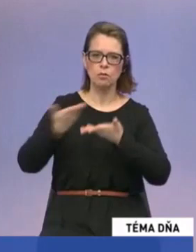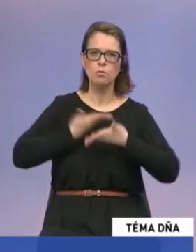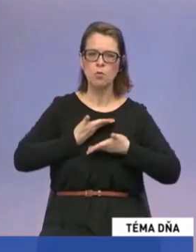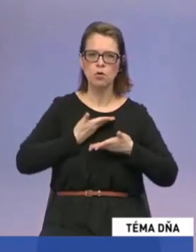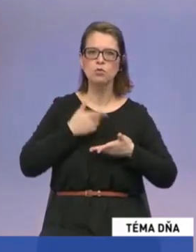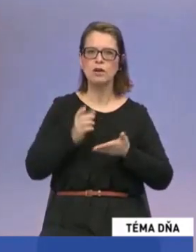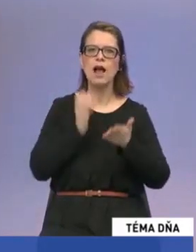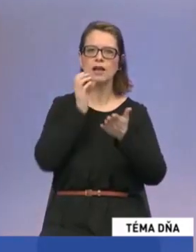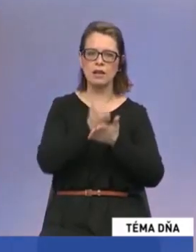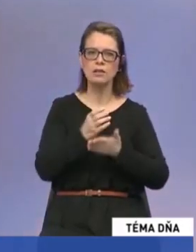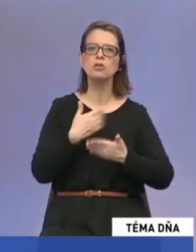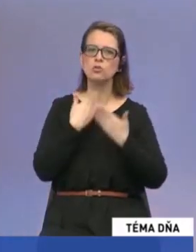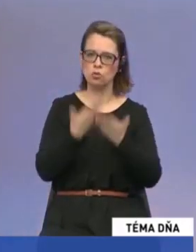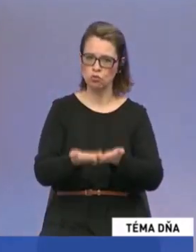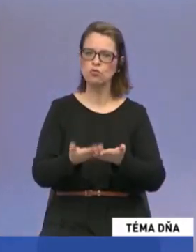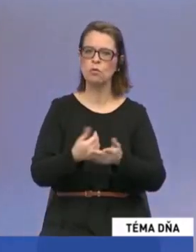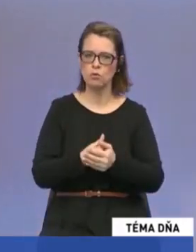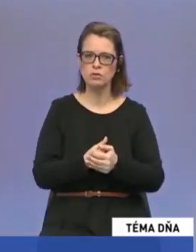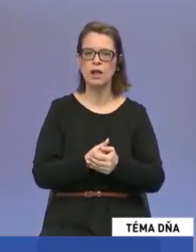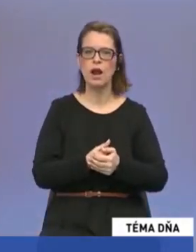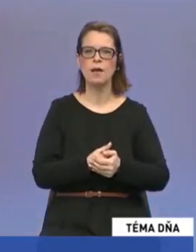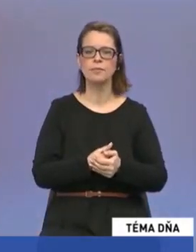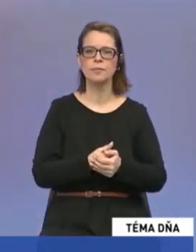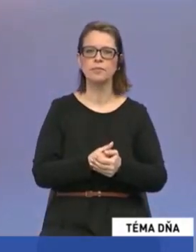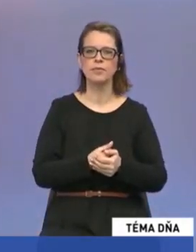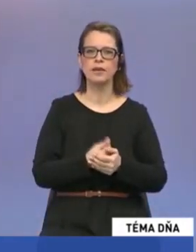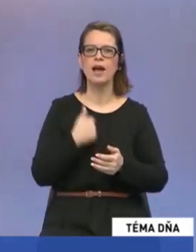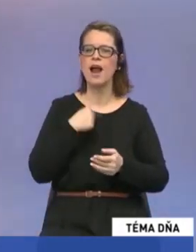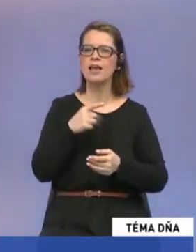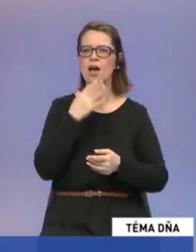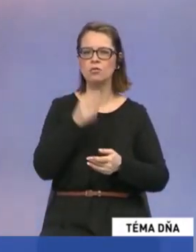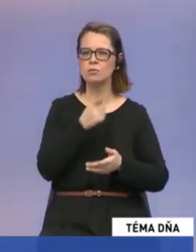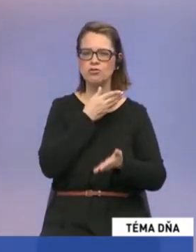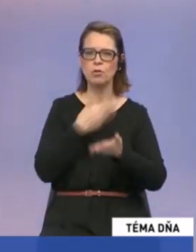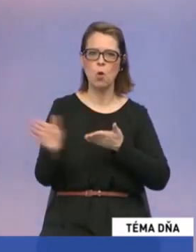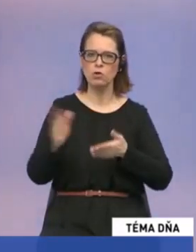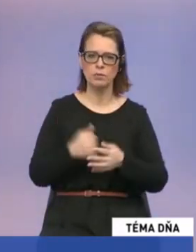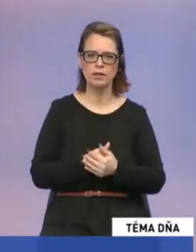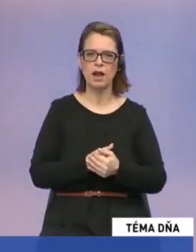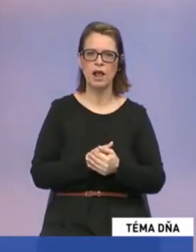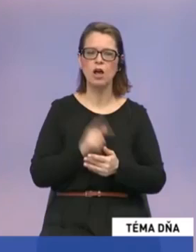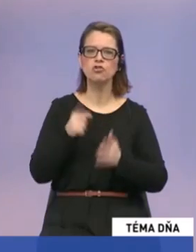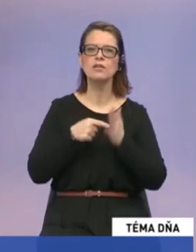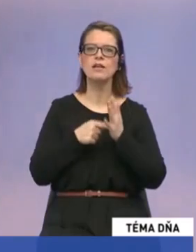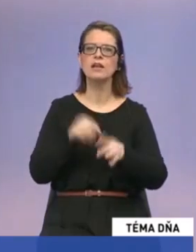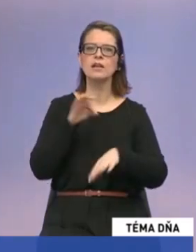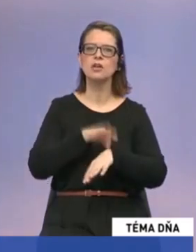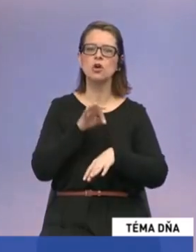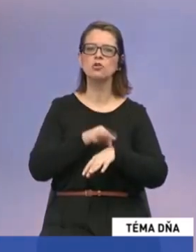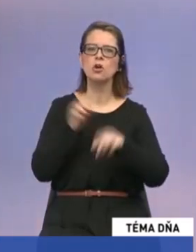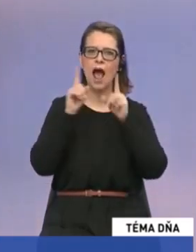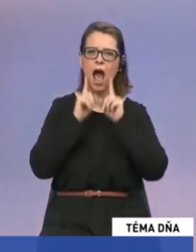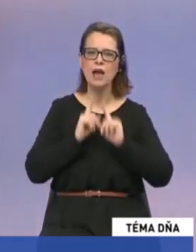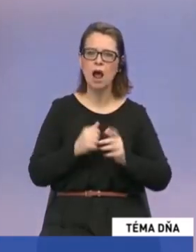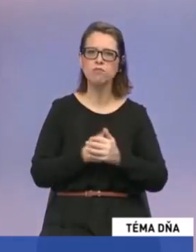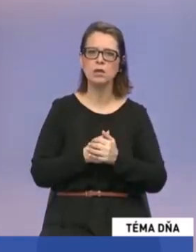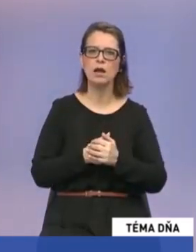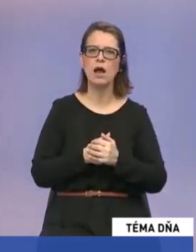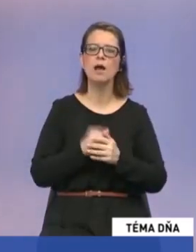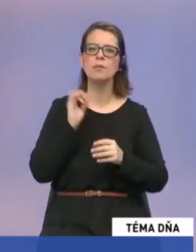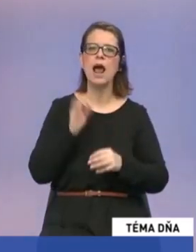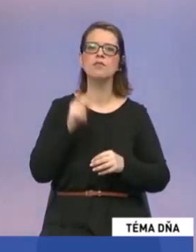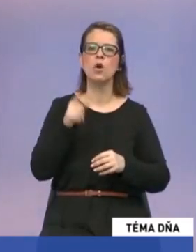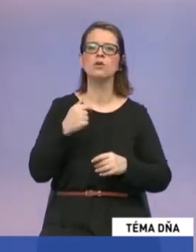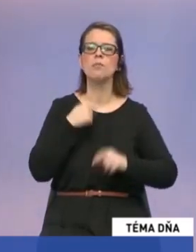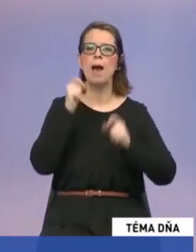na kandidatúru dostávala, teda úspešne som ich odmietala. Čo sa týka doktora Harabina, tak konkrétne doktor Harabina